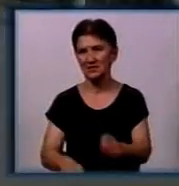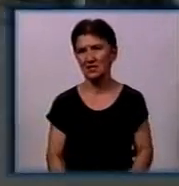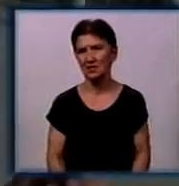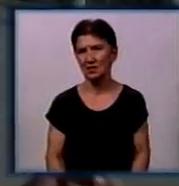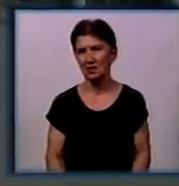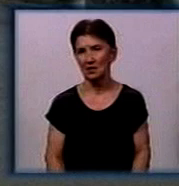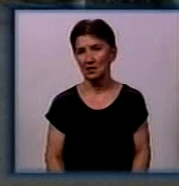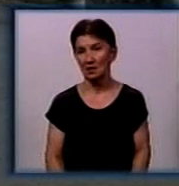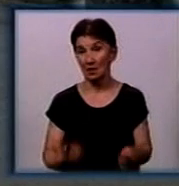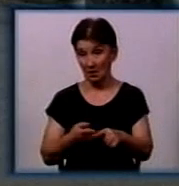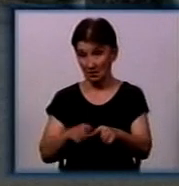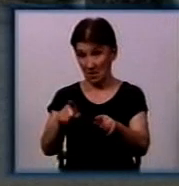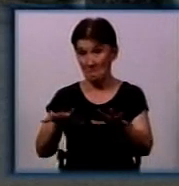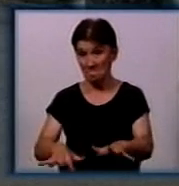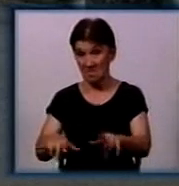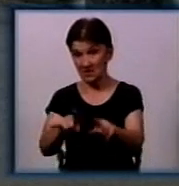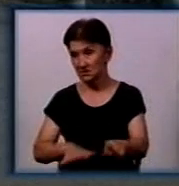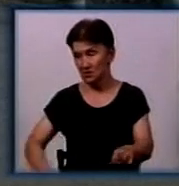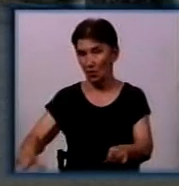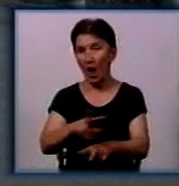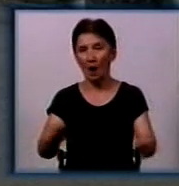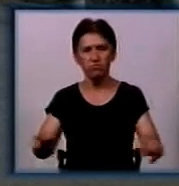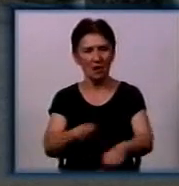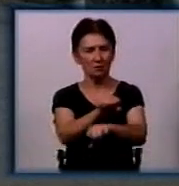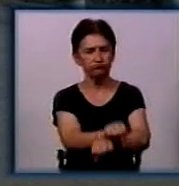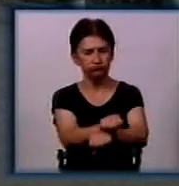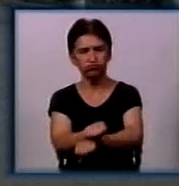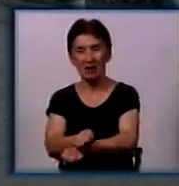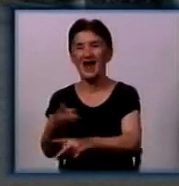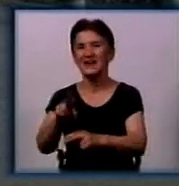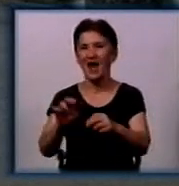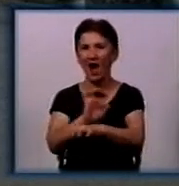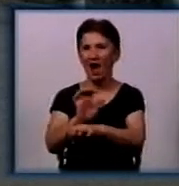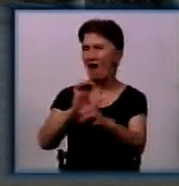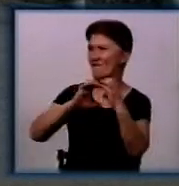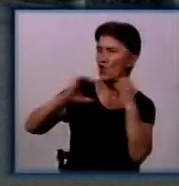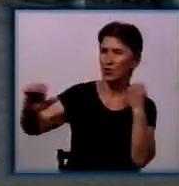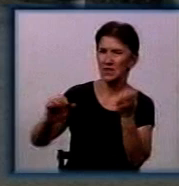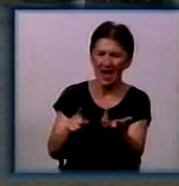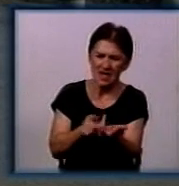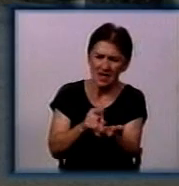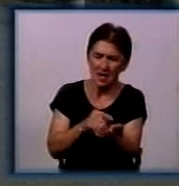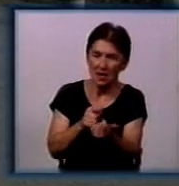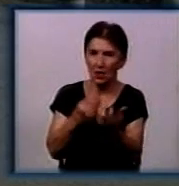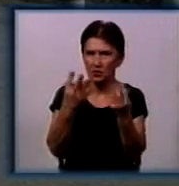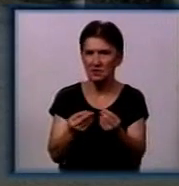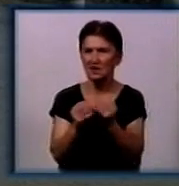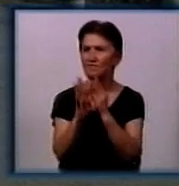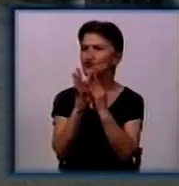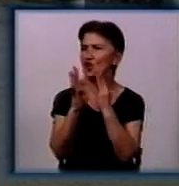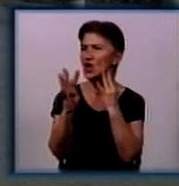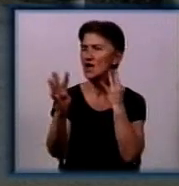Перетворили дане місце у відстійник для фур. По кілька днів вони, стоячі в черзі,